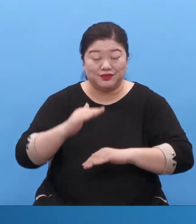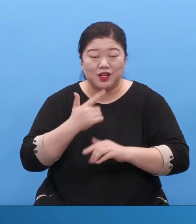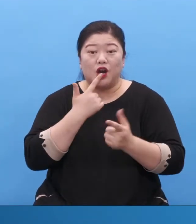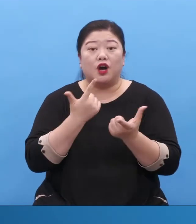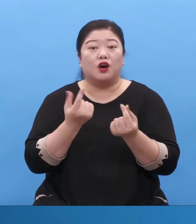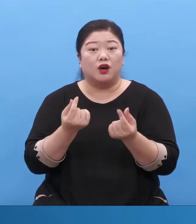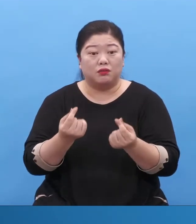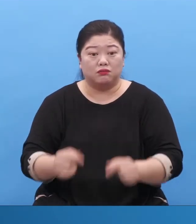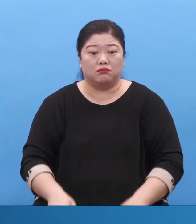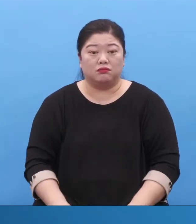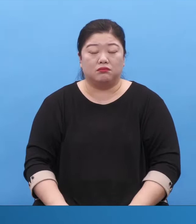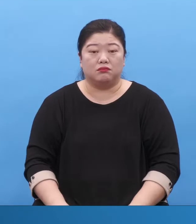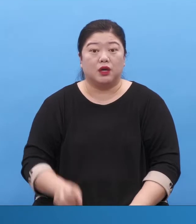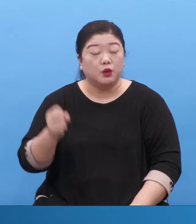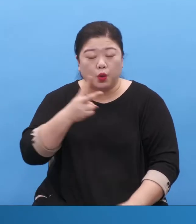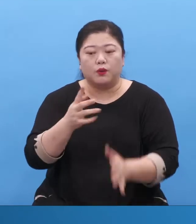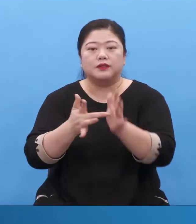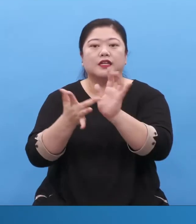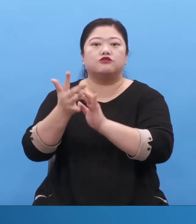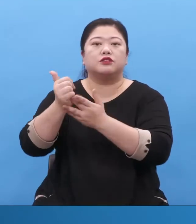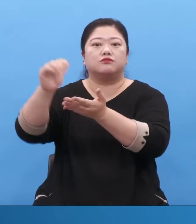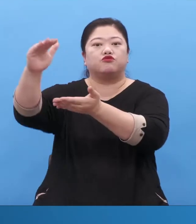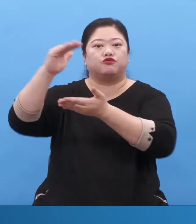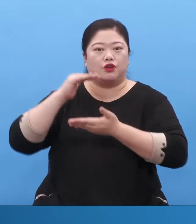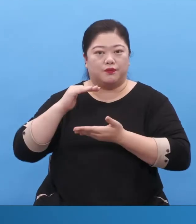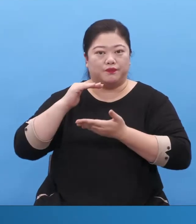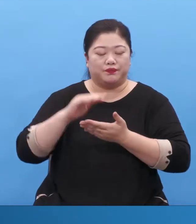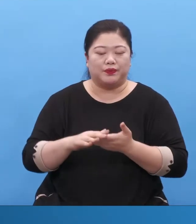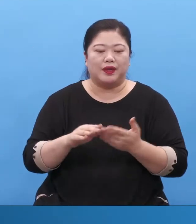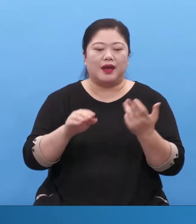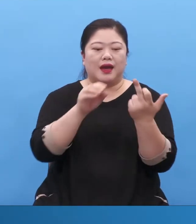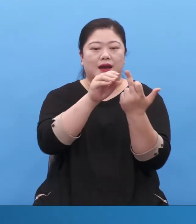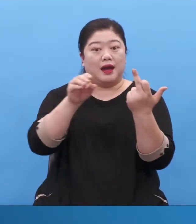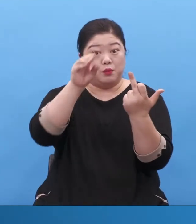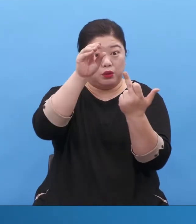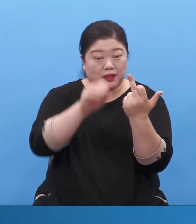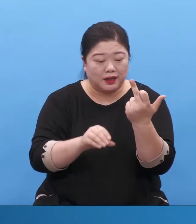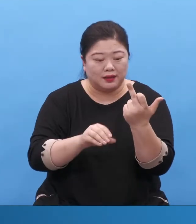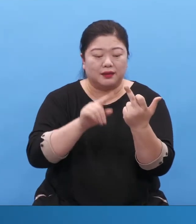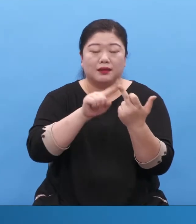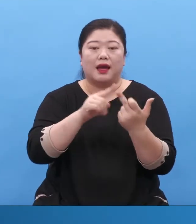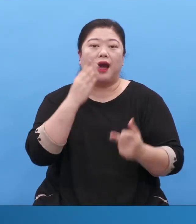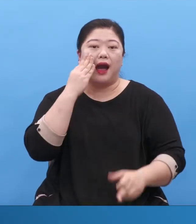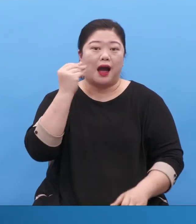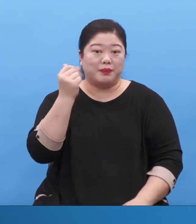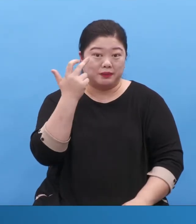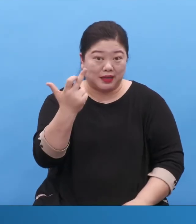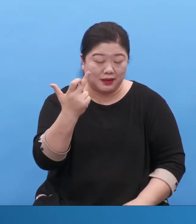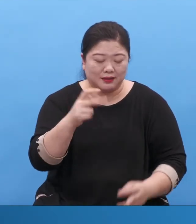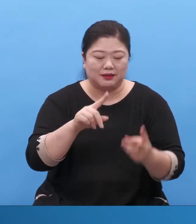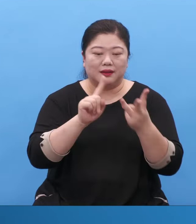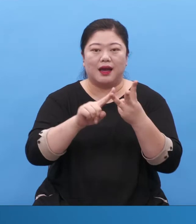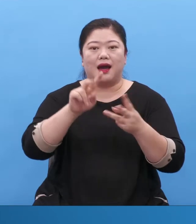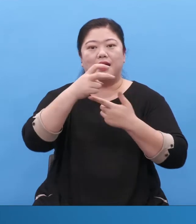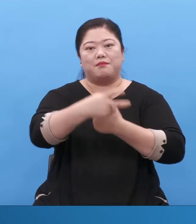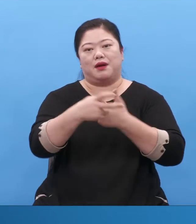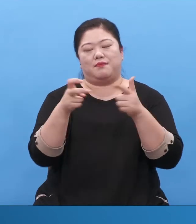그리고 예수님이 주신 거 있어요. 갈보리산 감남산 마가도라파 138